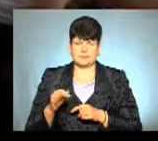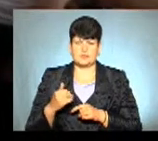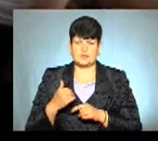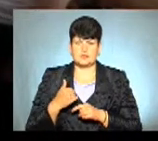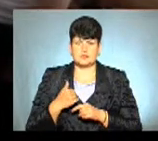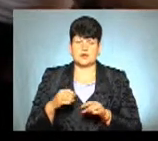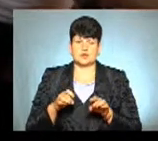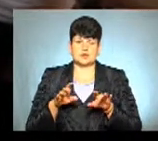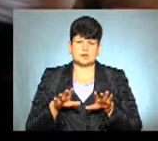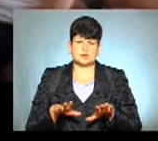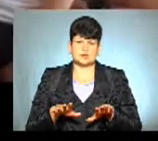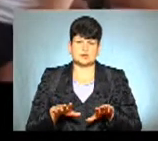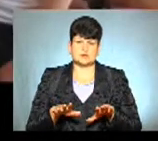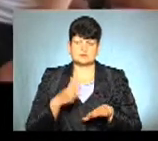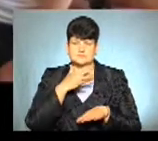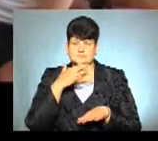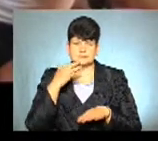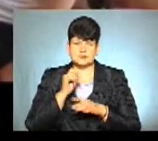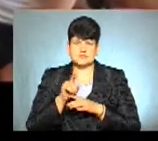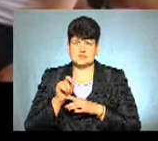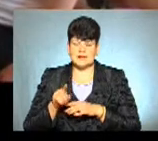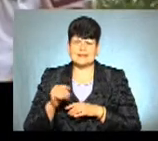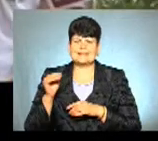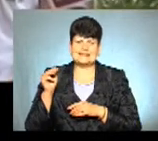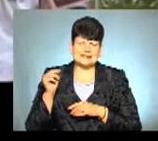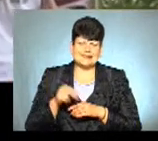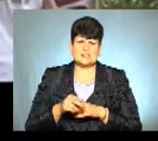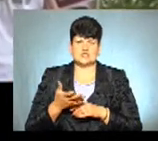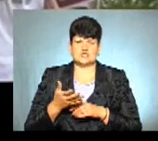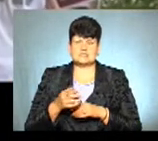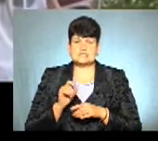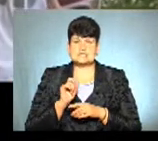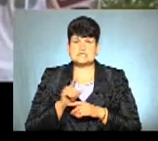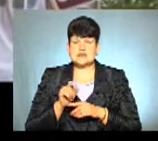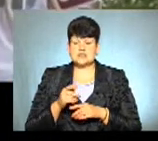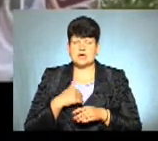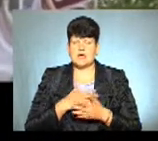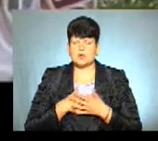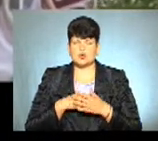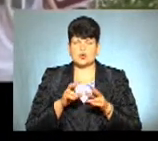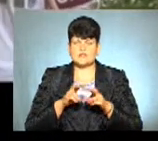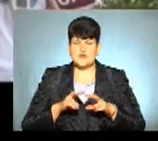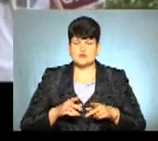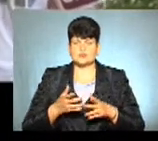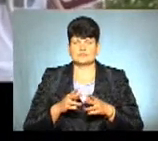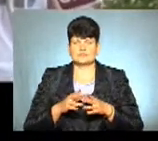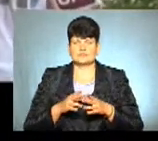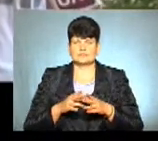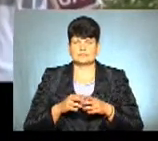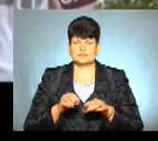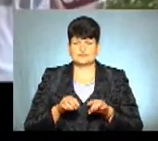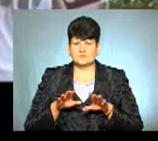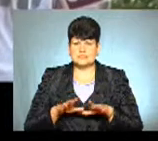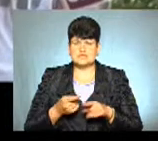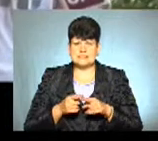рішив сотні завдання, тисячі навіть. Задачі, які я люблю розв'язувати найбільше, напевно, це завдання